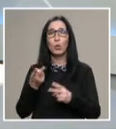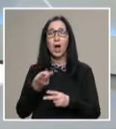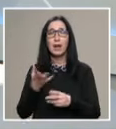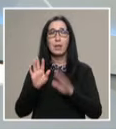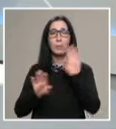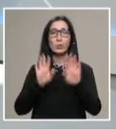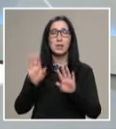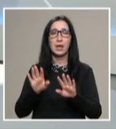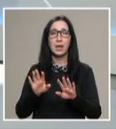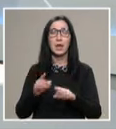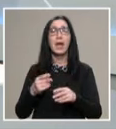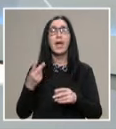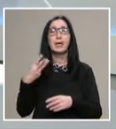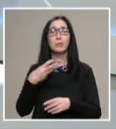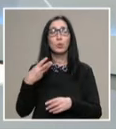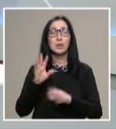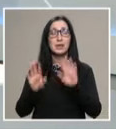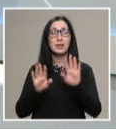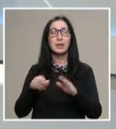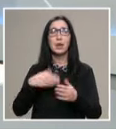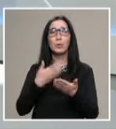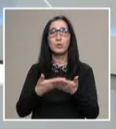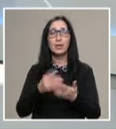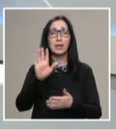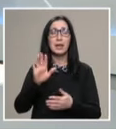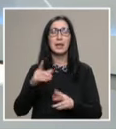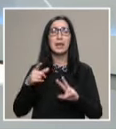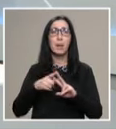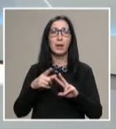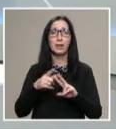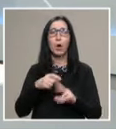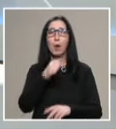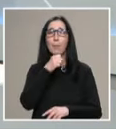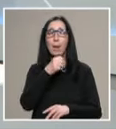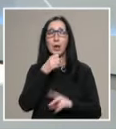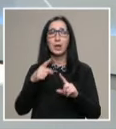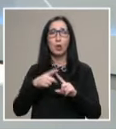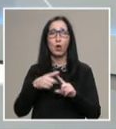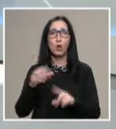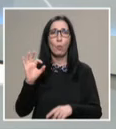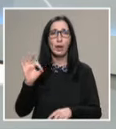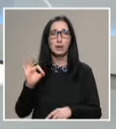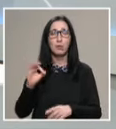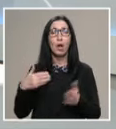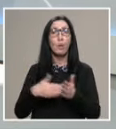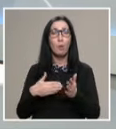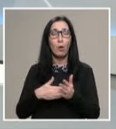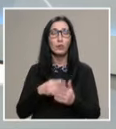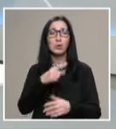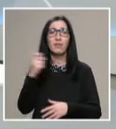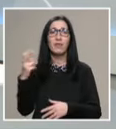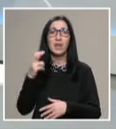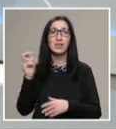дигитални експонати. Експозицията е посвятена на техния патрон, Баба Тонка Обратенова. Повод за инициативата са 210